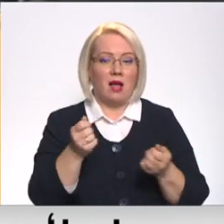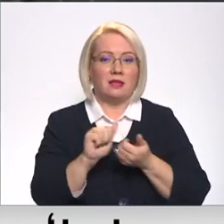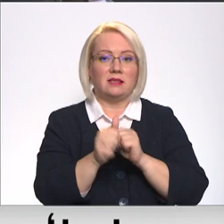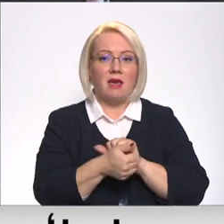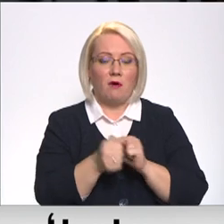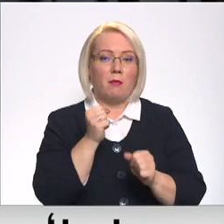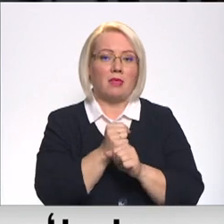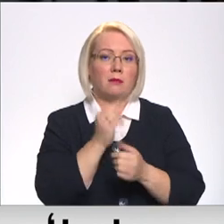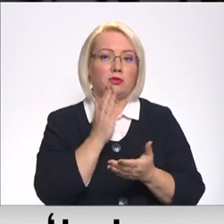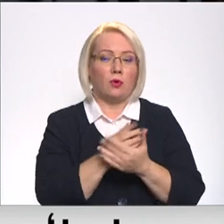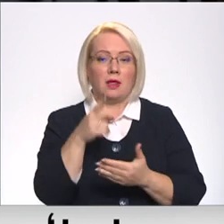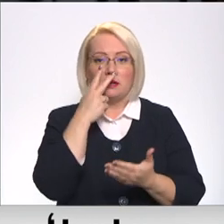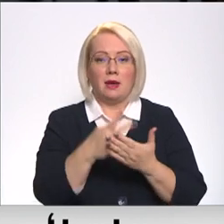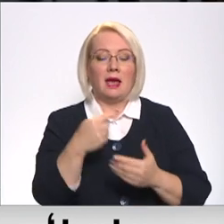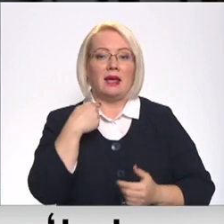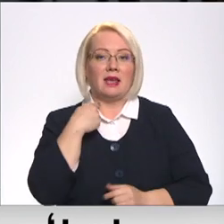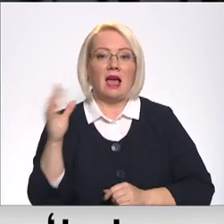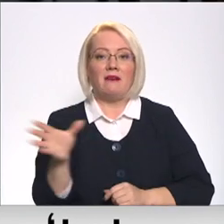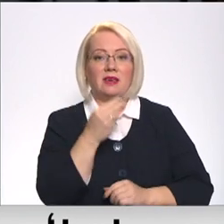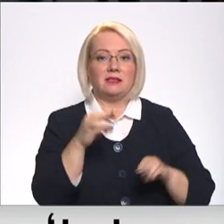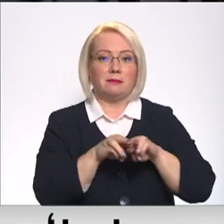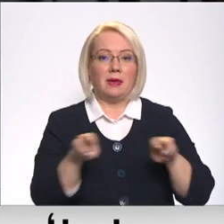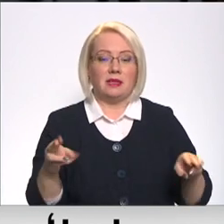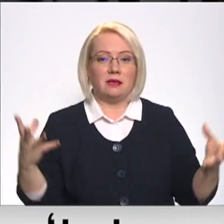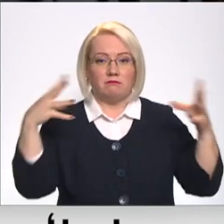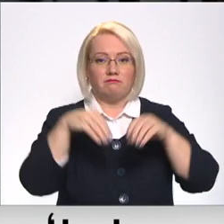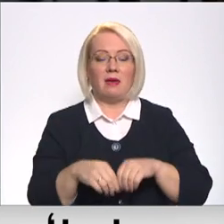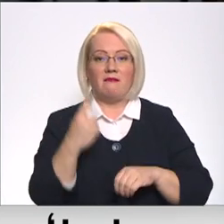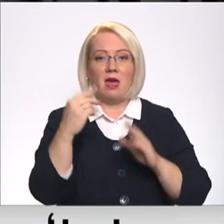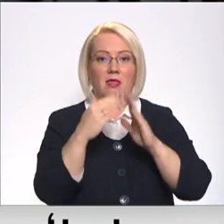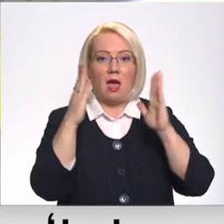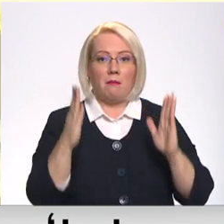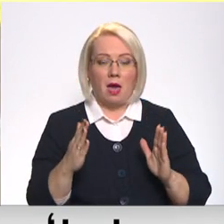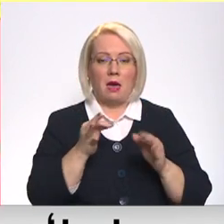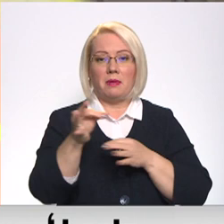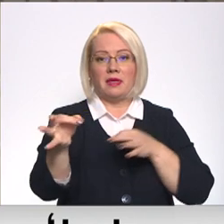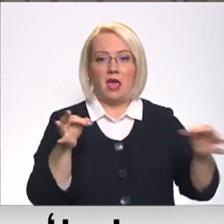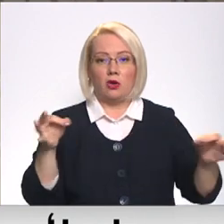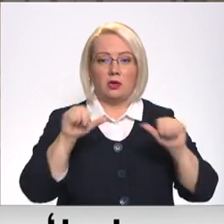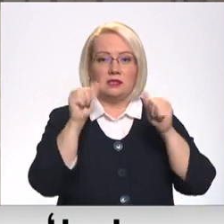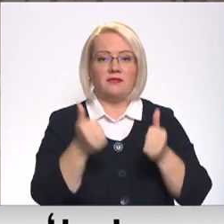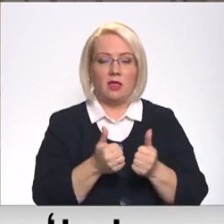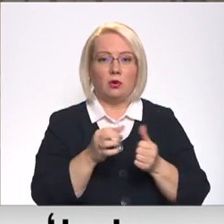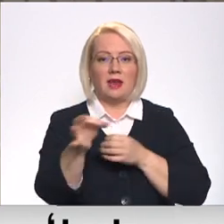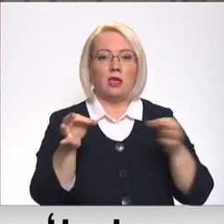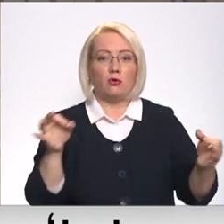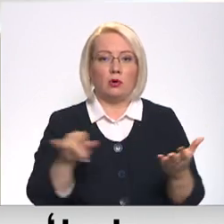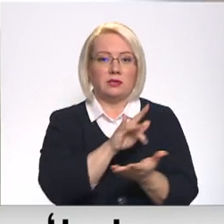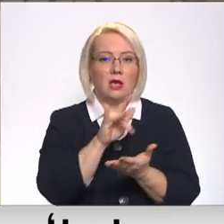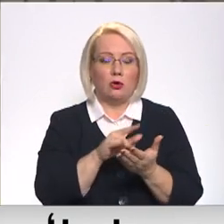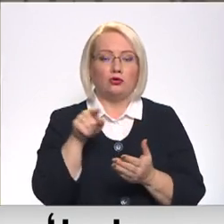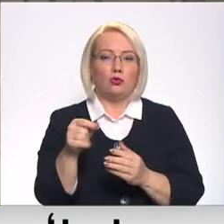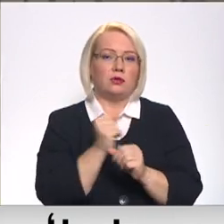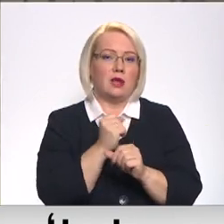notiekot. Tas paredzot Rīgā visas ministrijas apvienot vienā ēkā, bet reģionos izveidot reģionālos centrus, kuros